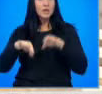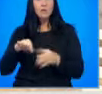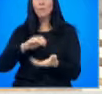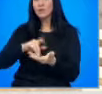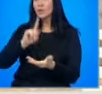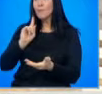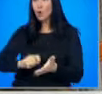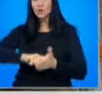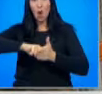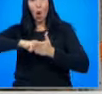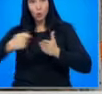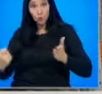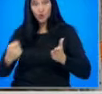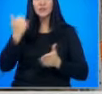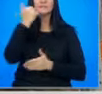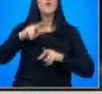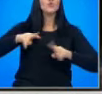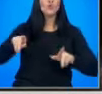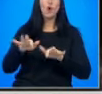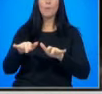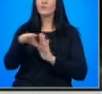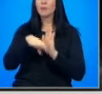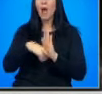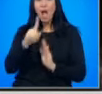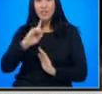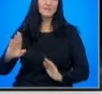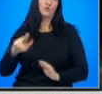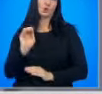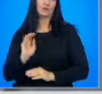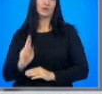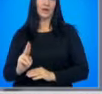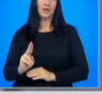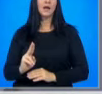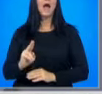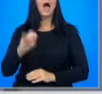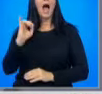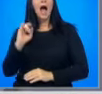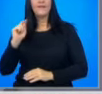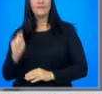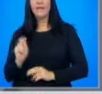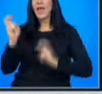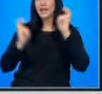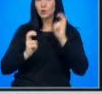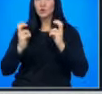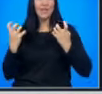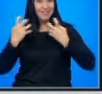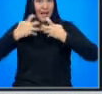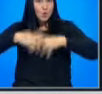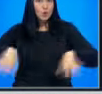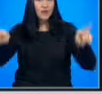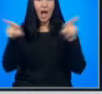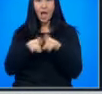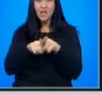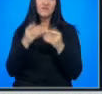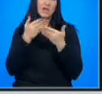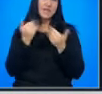могат да бъдат отключени и използвани с друг софтуер, единствено само в Централна избирателна комисия. В IT-индустрията технологиите са еднакви.